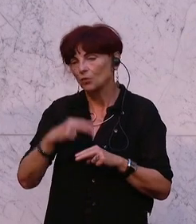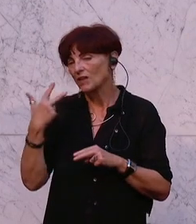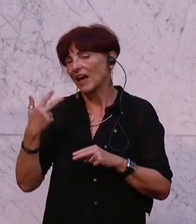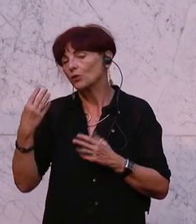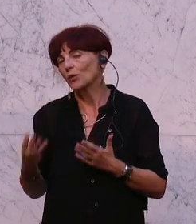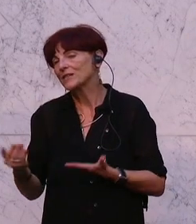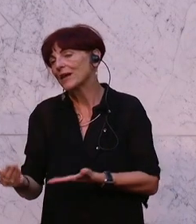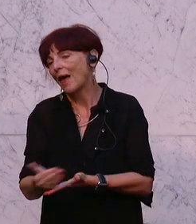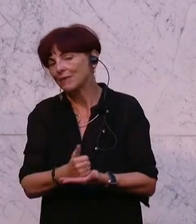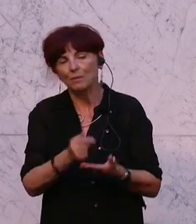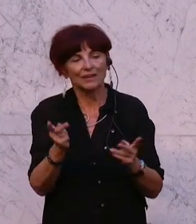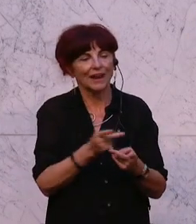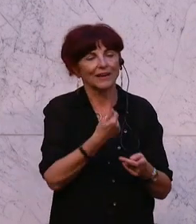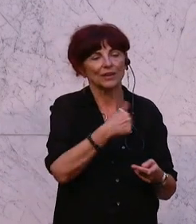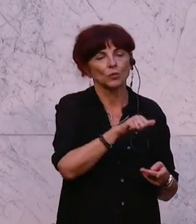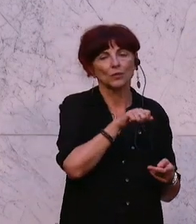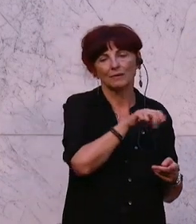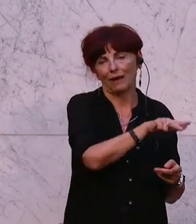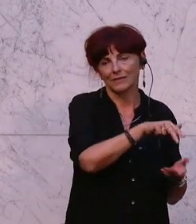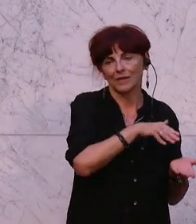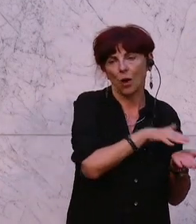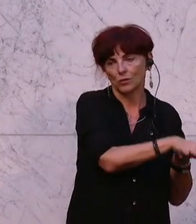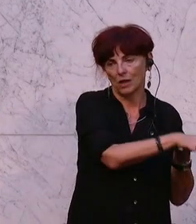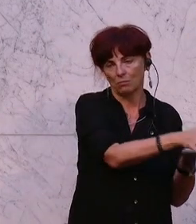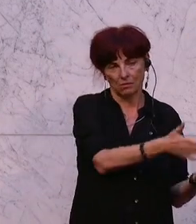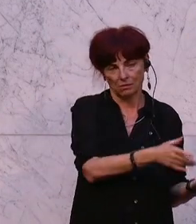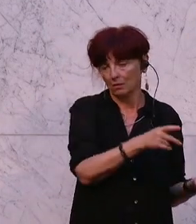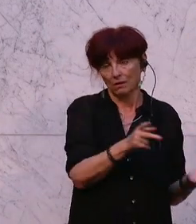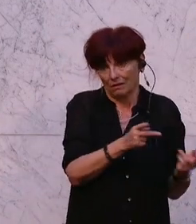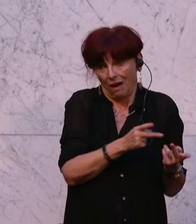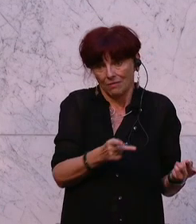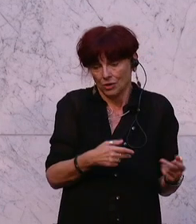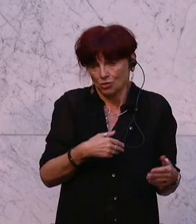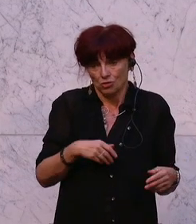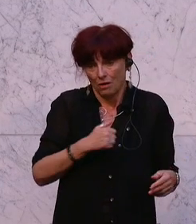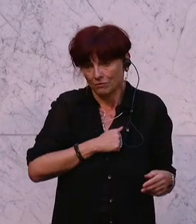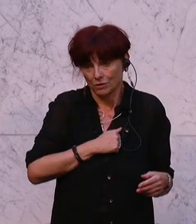sich nicht aus. Das geht nicht gut aus, Herr Bundesminister. Da müssen Sie endlich eine Trendwende einleiten.